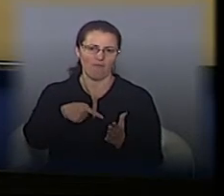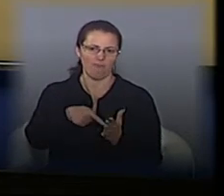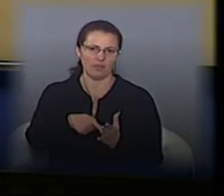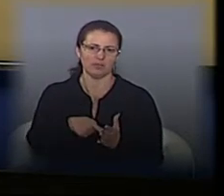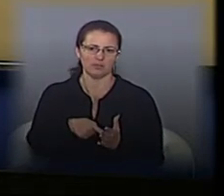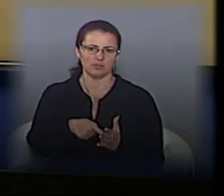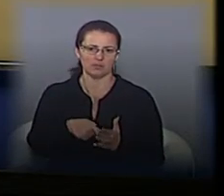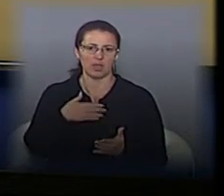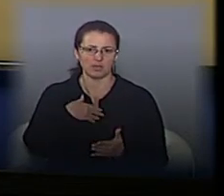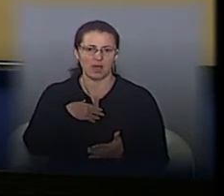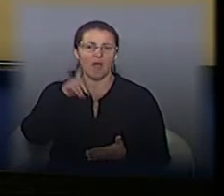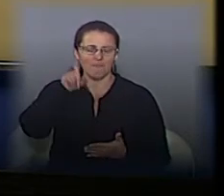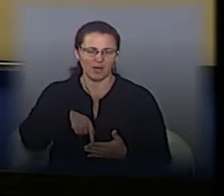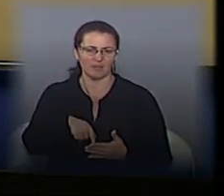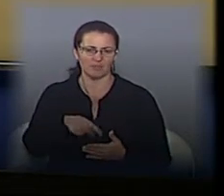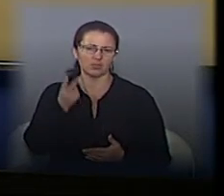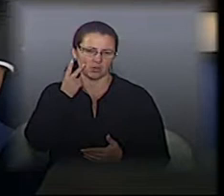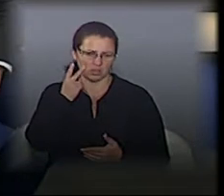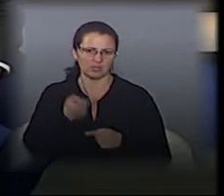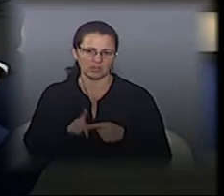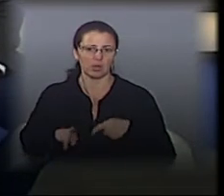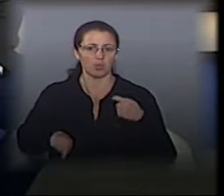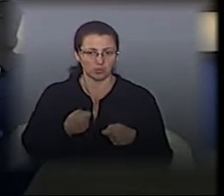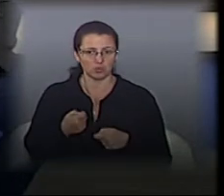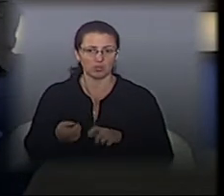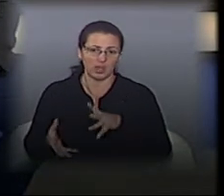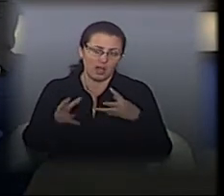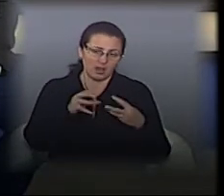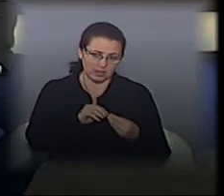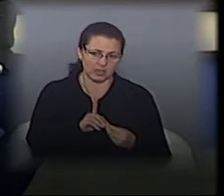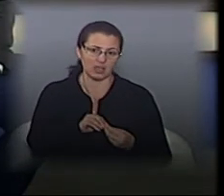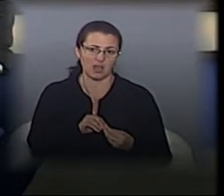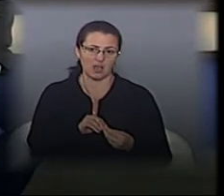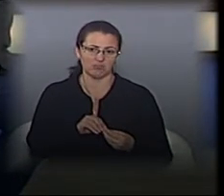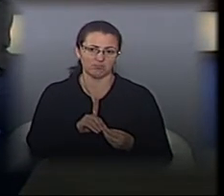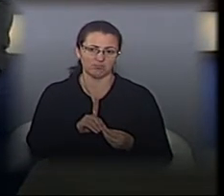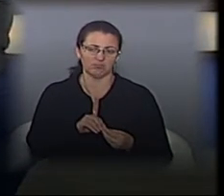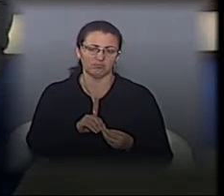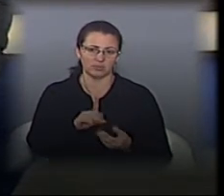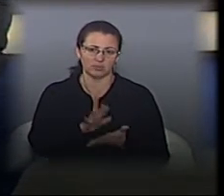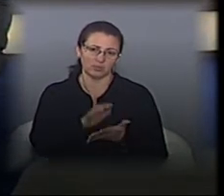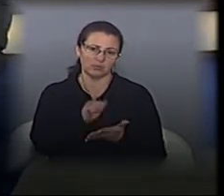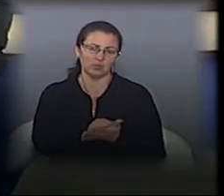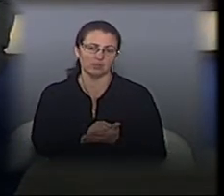тому що я впевнений, що зазвичай він порушується, що і стає причиною, скажімо, руйнування доріг в місті.